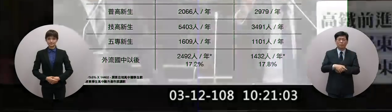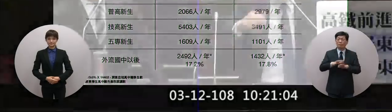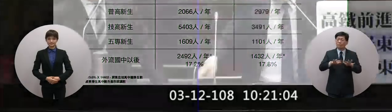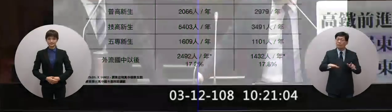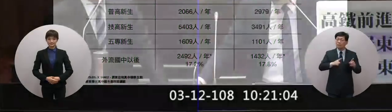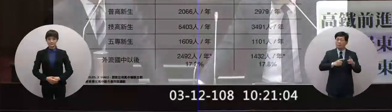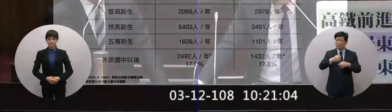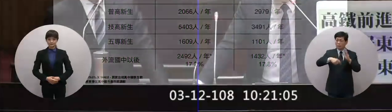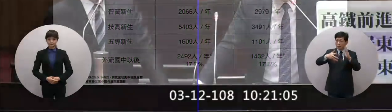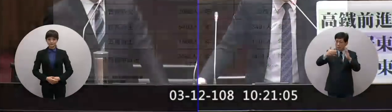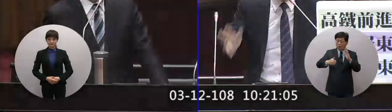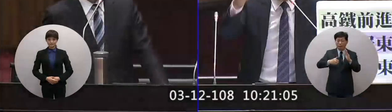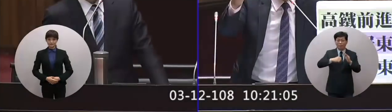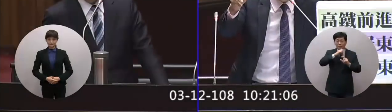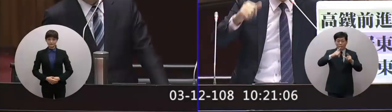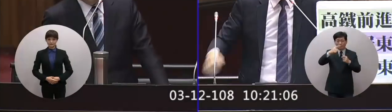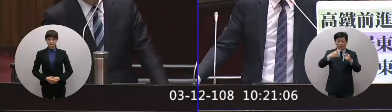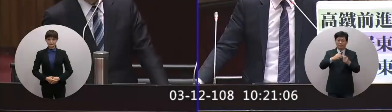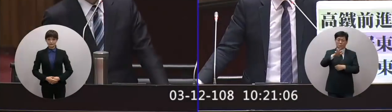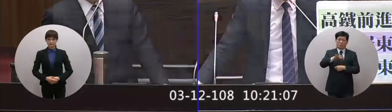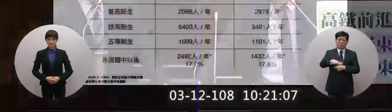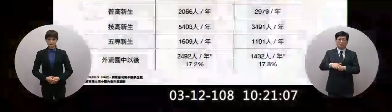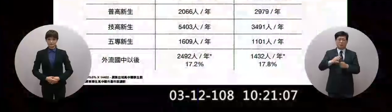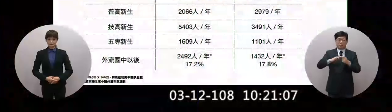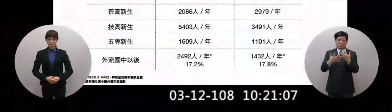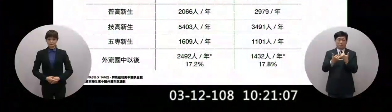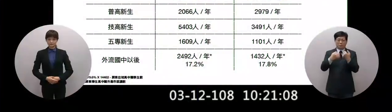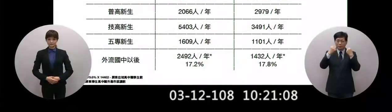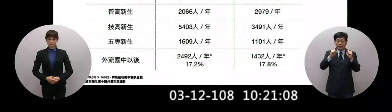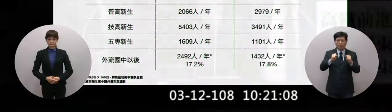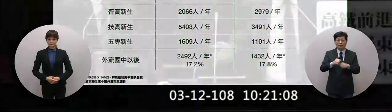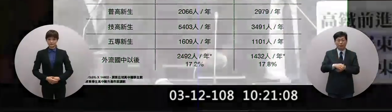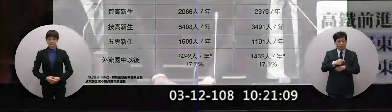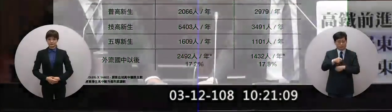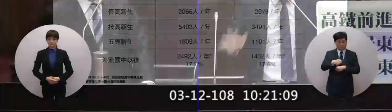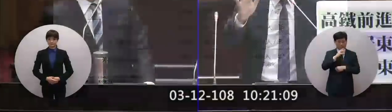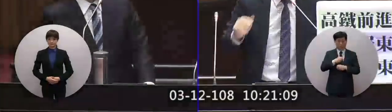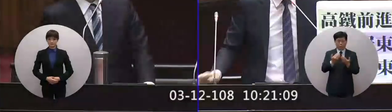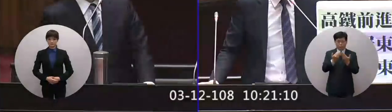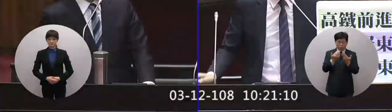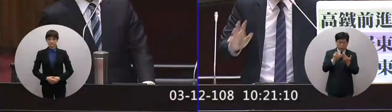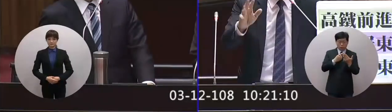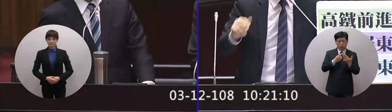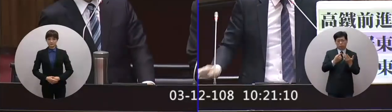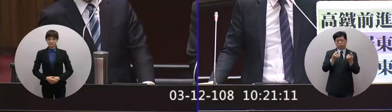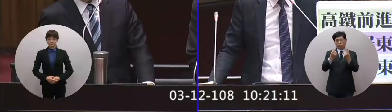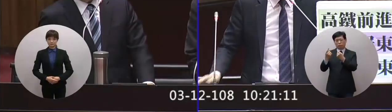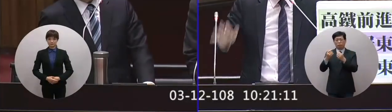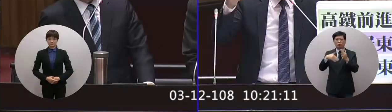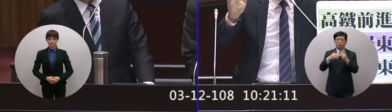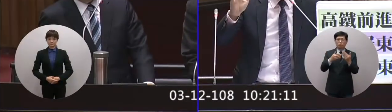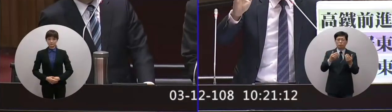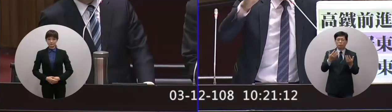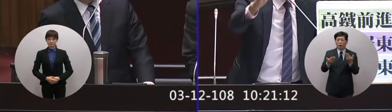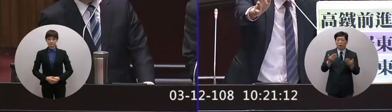你現在當院長了屏東一年只有八千個國中畢業生這個升學的管道呢就這麼多我注意到一個現象